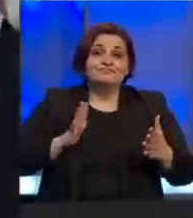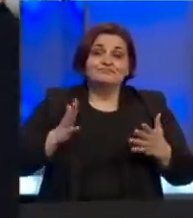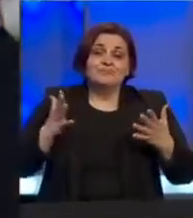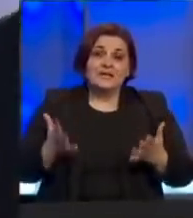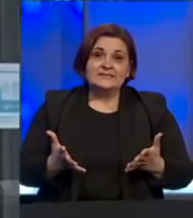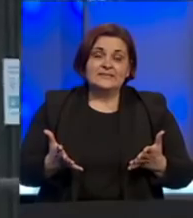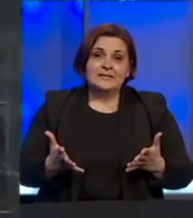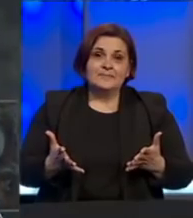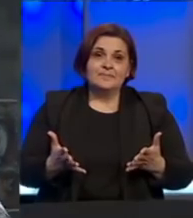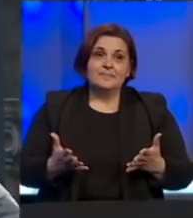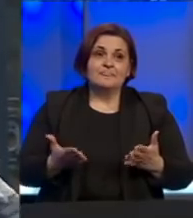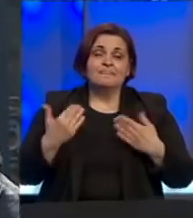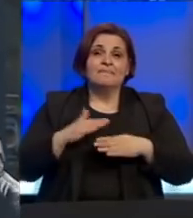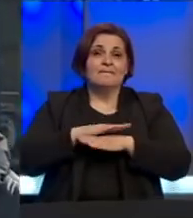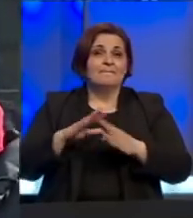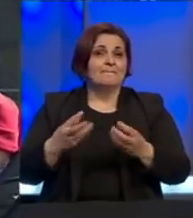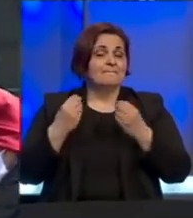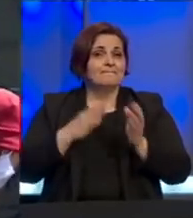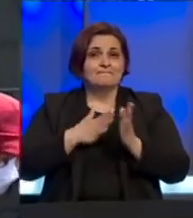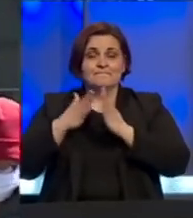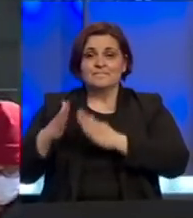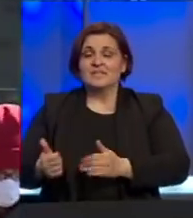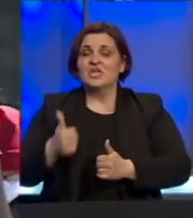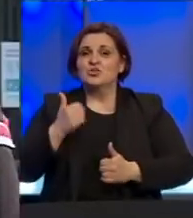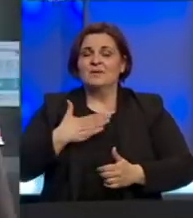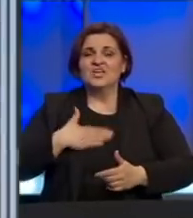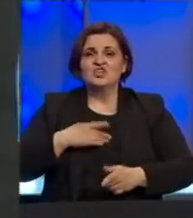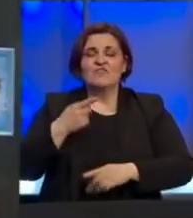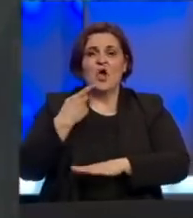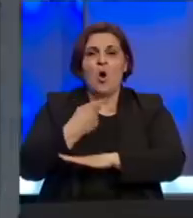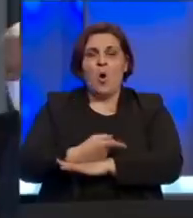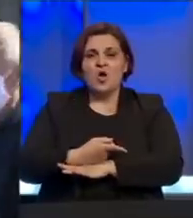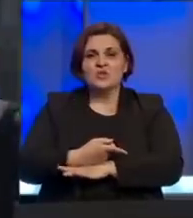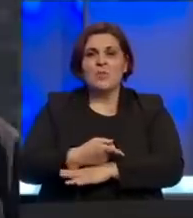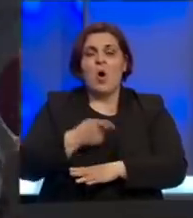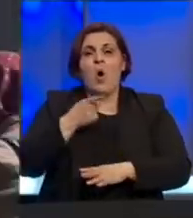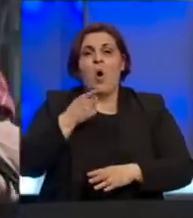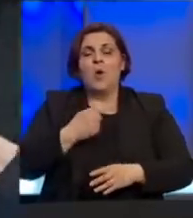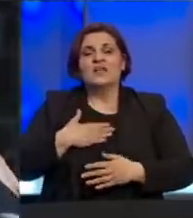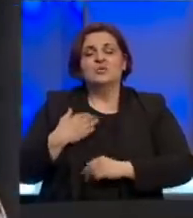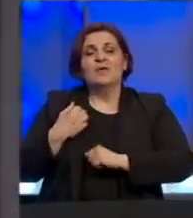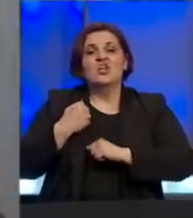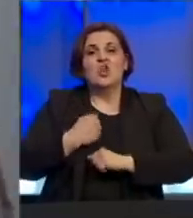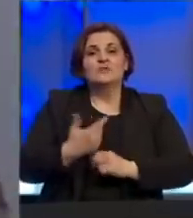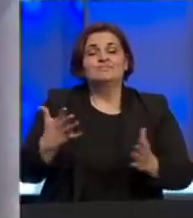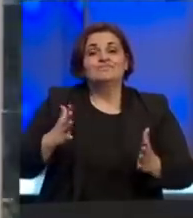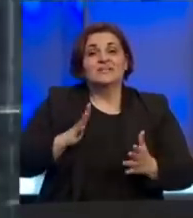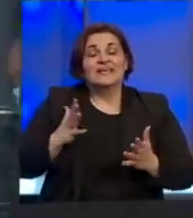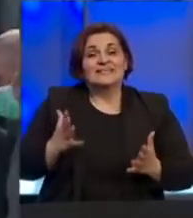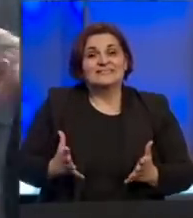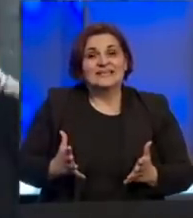Pored svih dobrih strana i dobre namere ove odluke ona sobom nosi i određene rizike